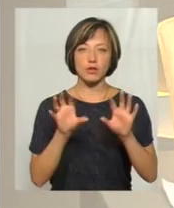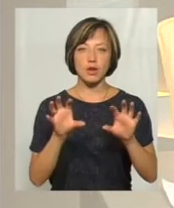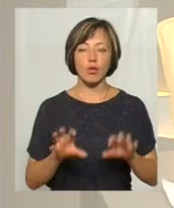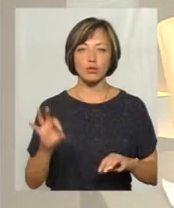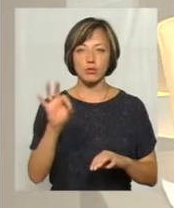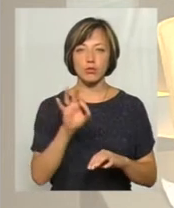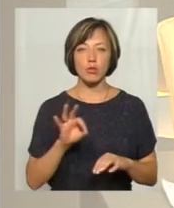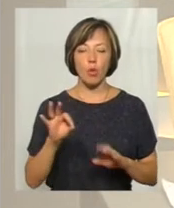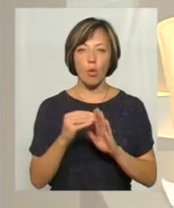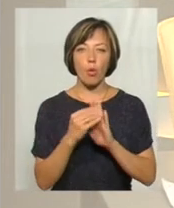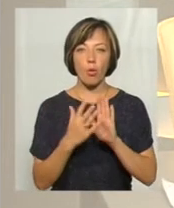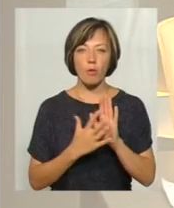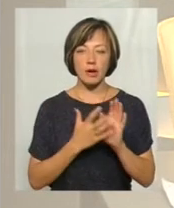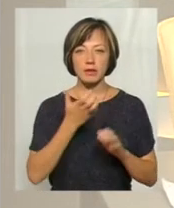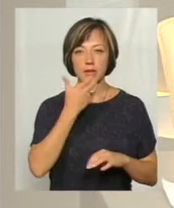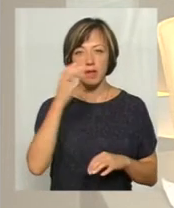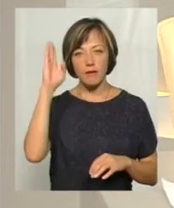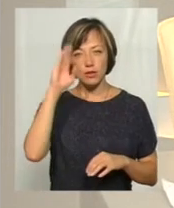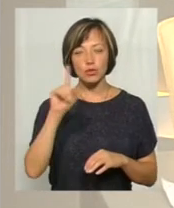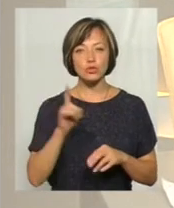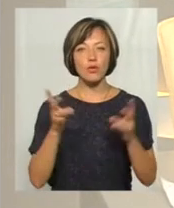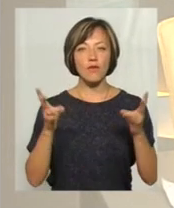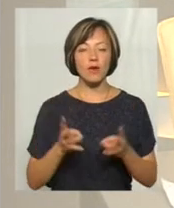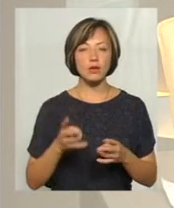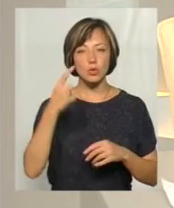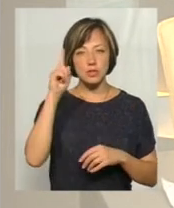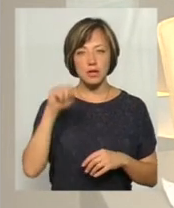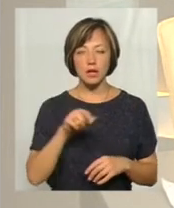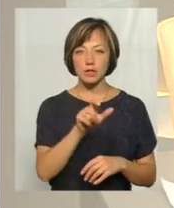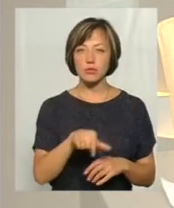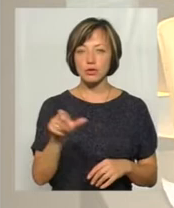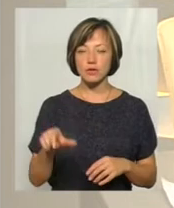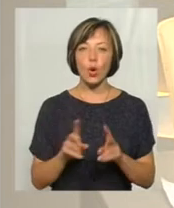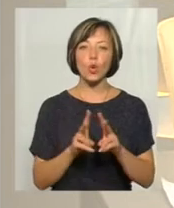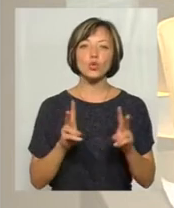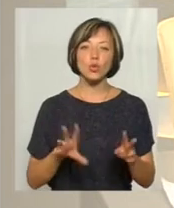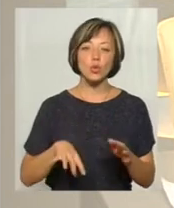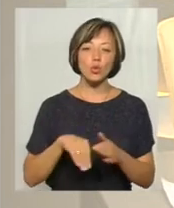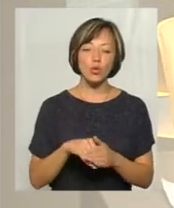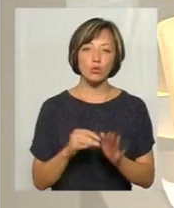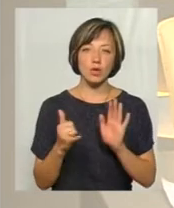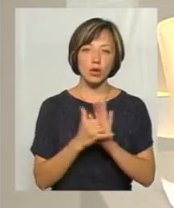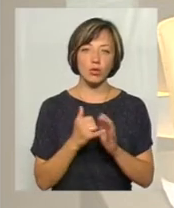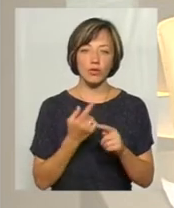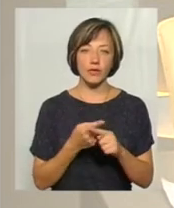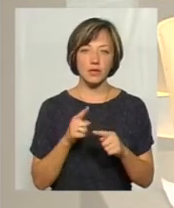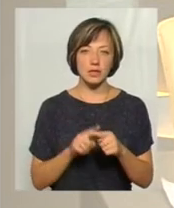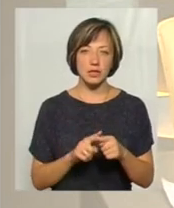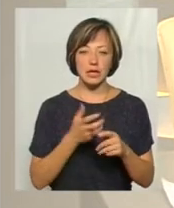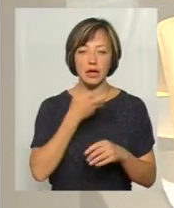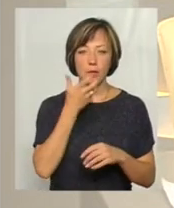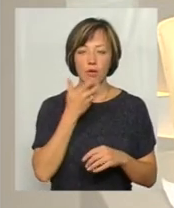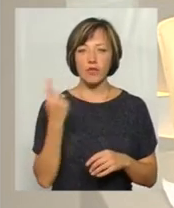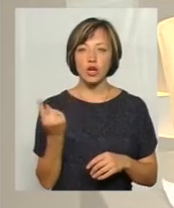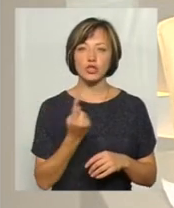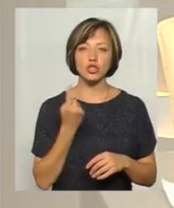про комерційний облік тепла і води. Що варто знати споживачам, хто і за чий рахунок має встановлювати у ті теплові